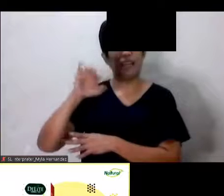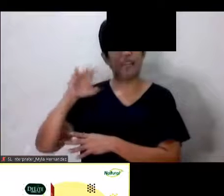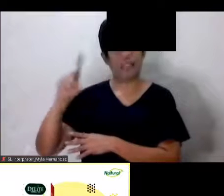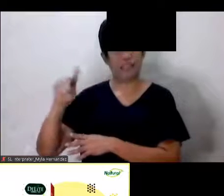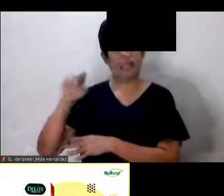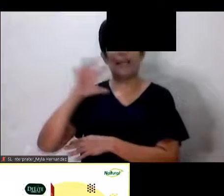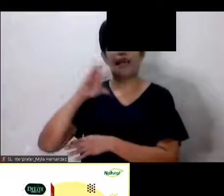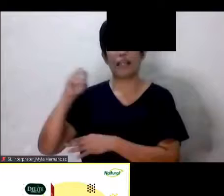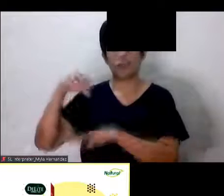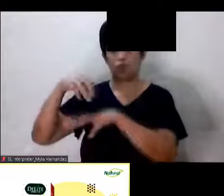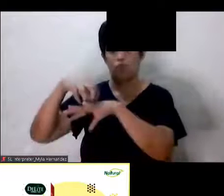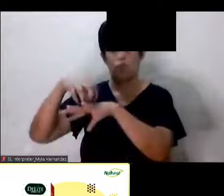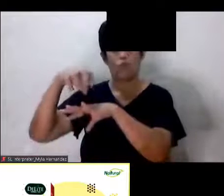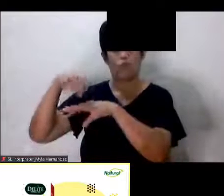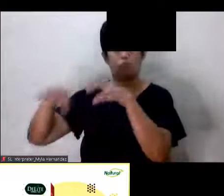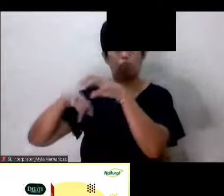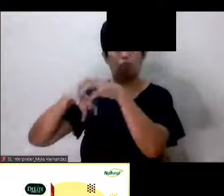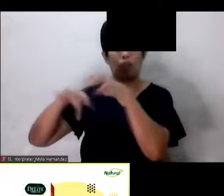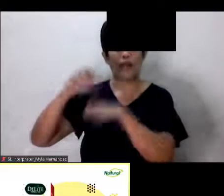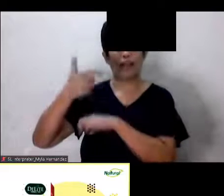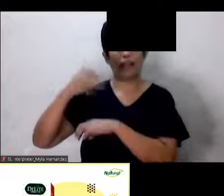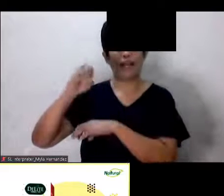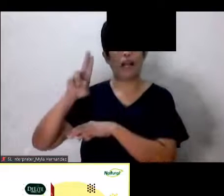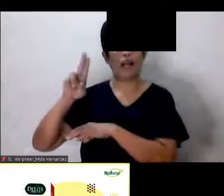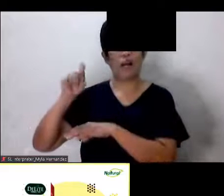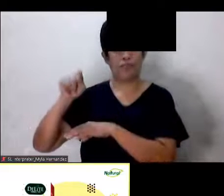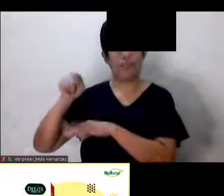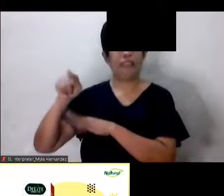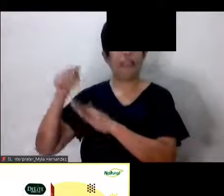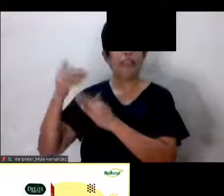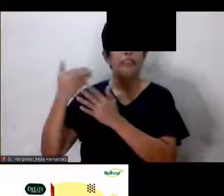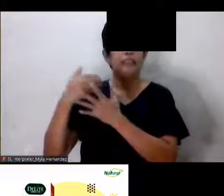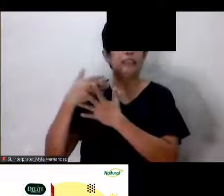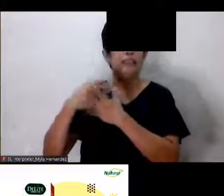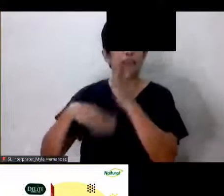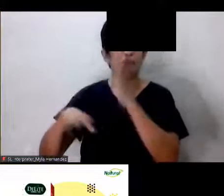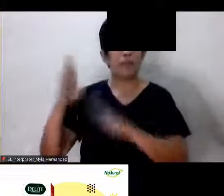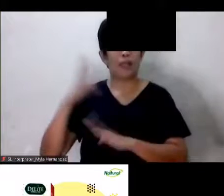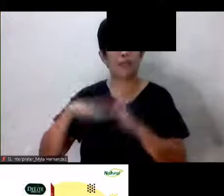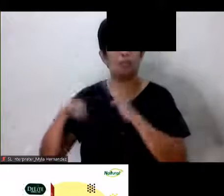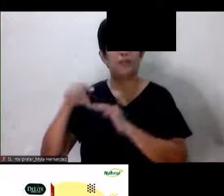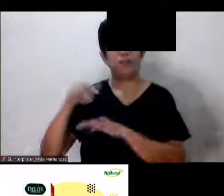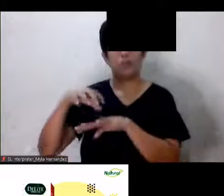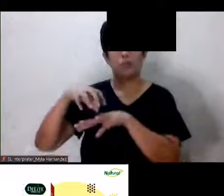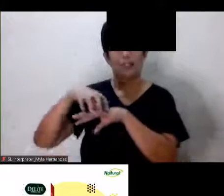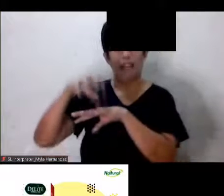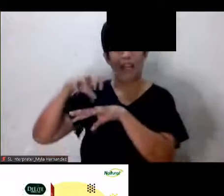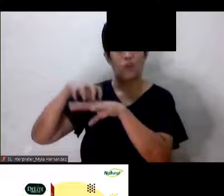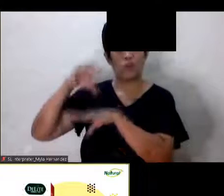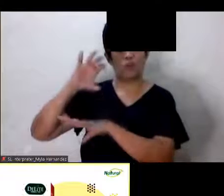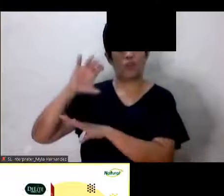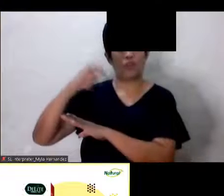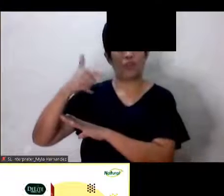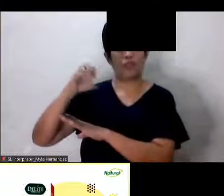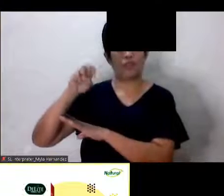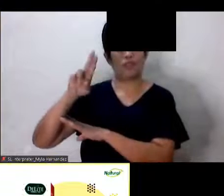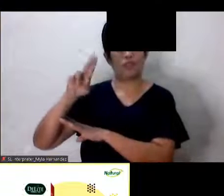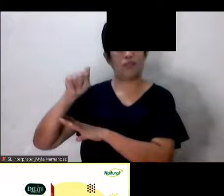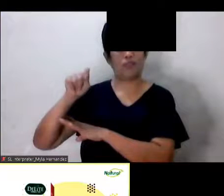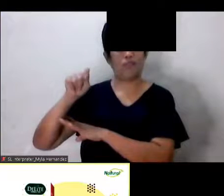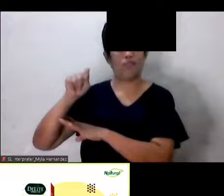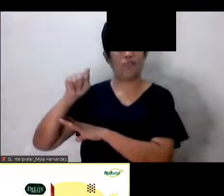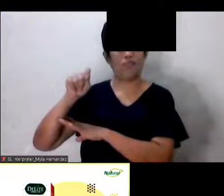talagang cross na pinapasanan Okay Yung gout alam mo Brother Eng Hindi